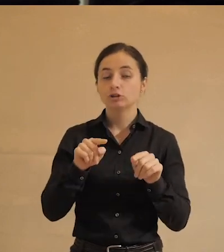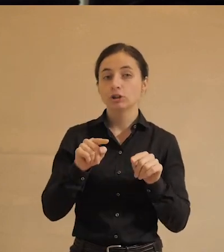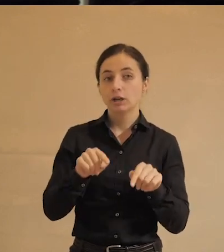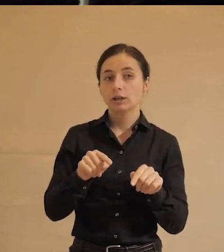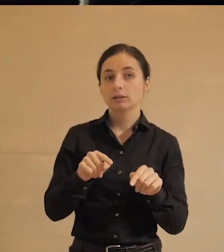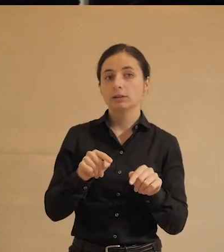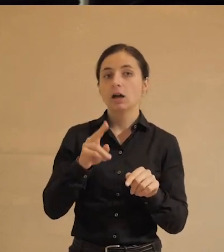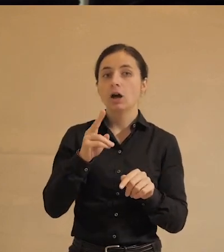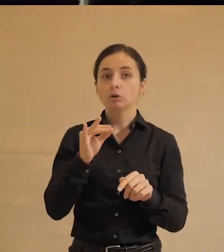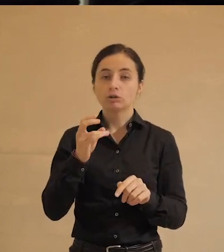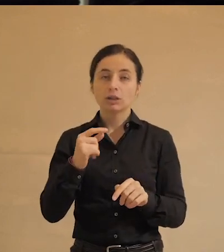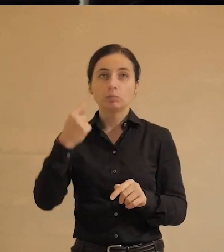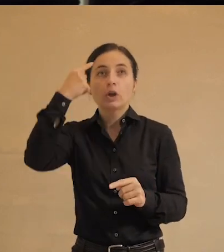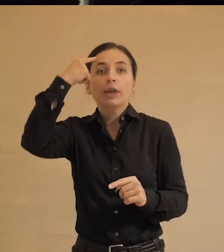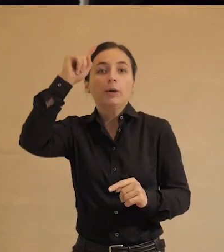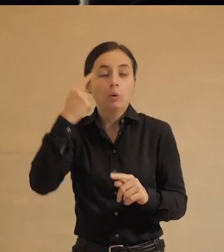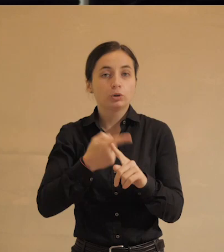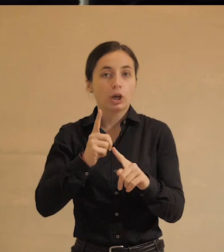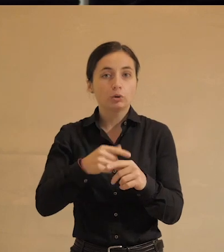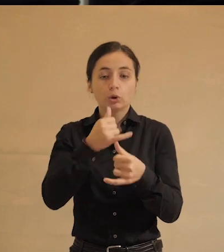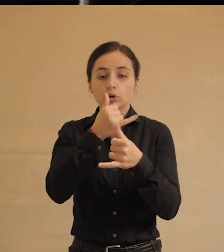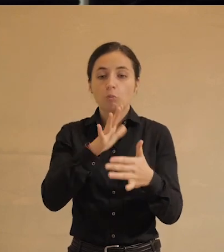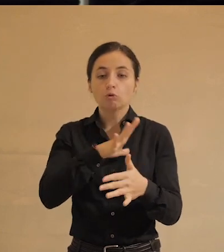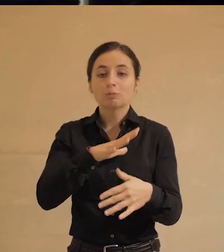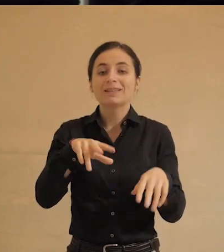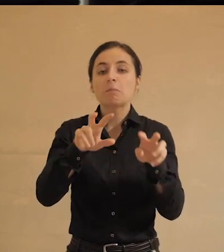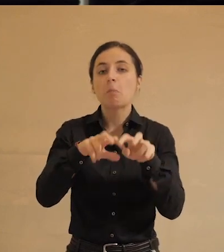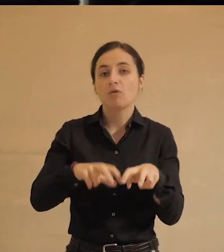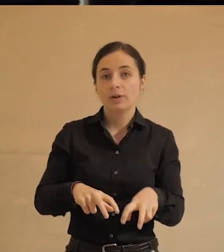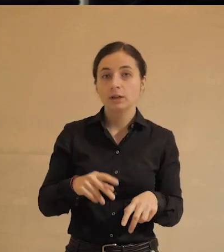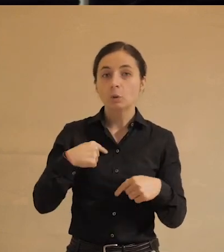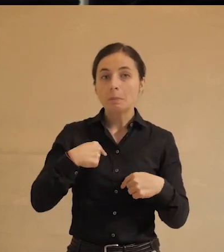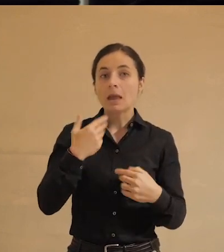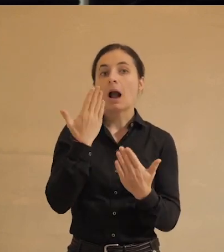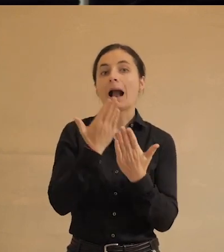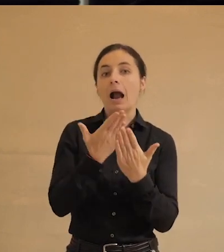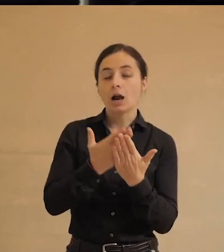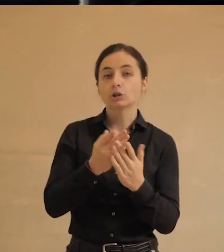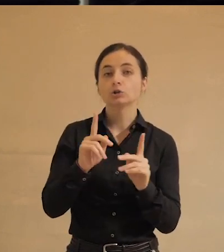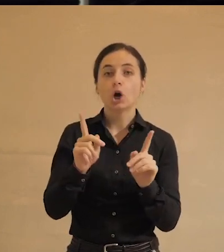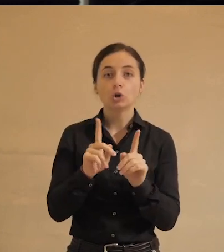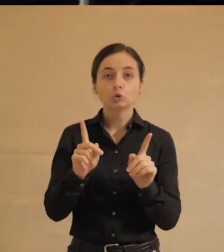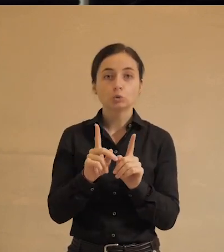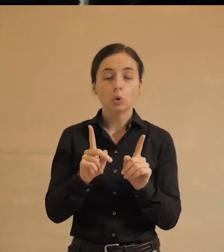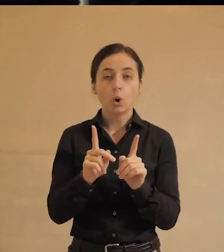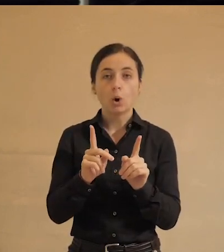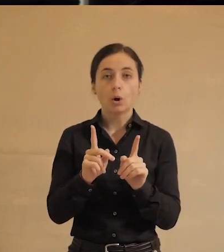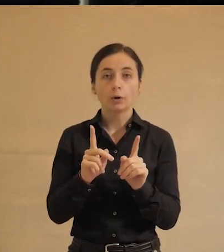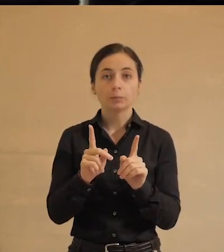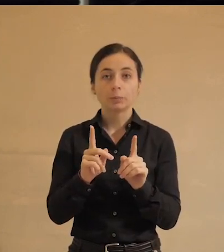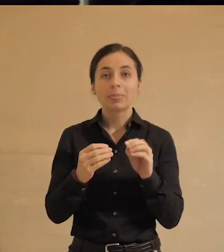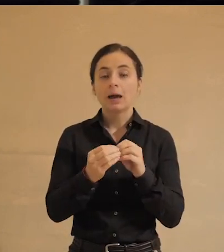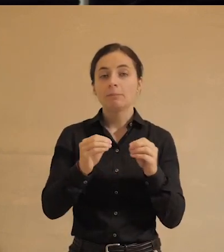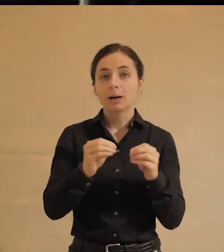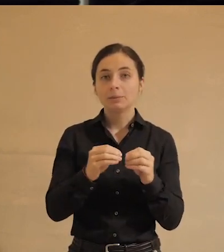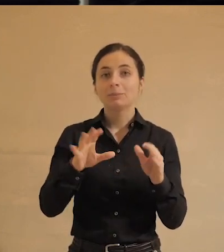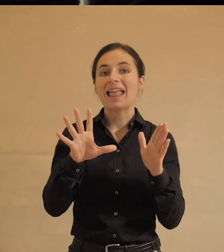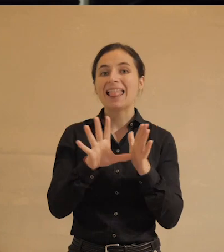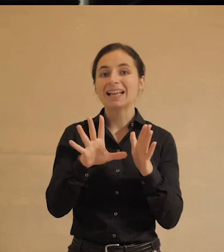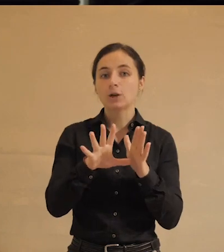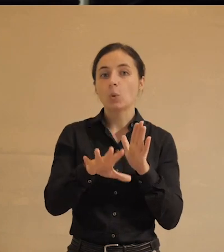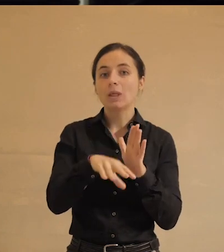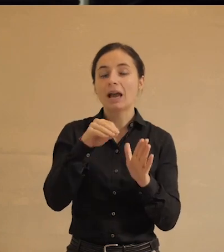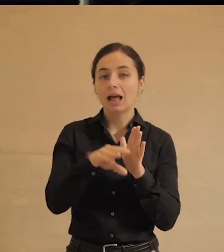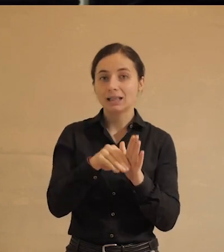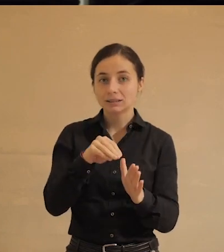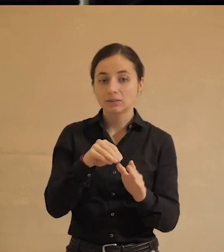концепция или гипотеза, которая не может быть проверена, но мне кажется, что проблема с электронным голосованием,